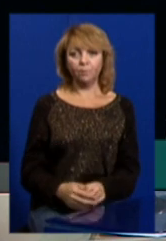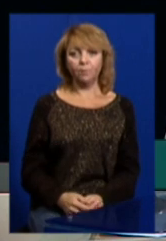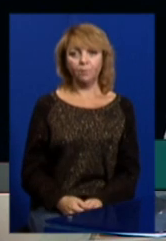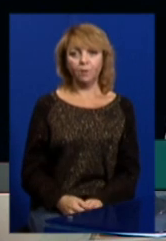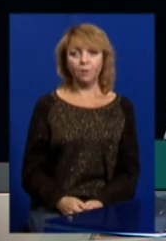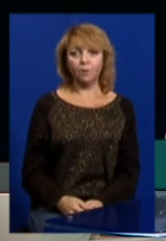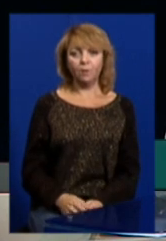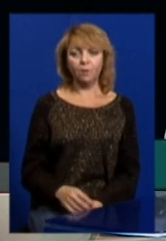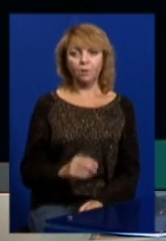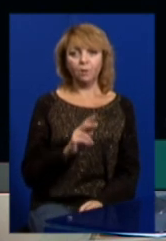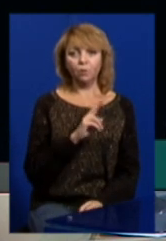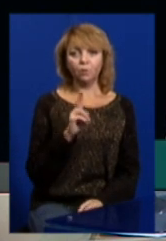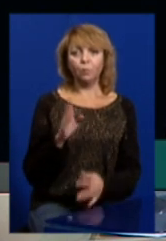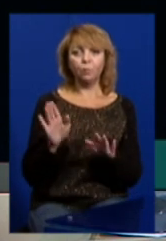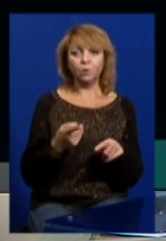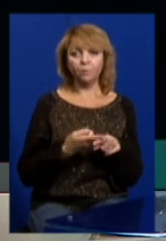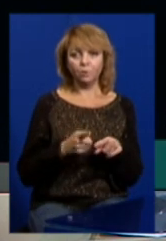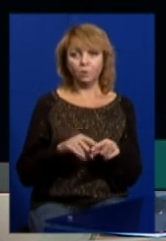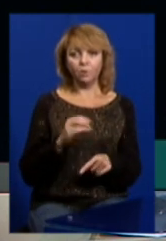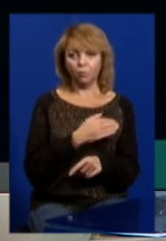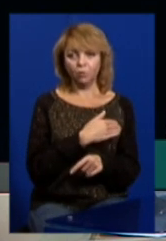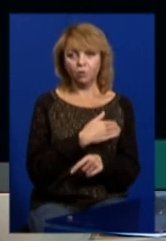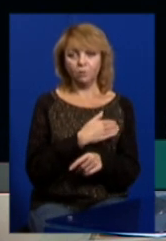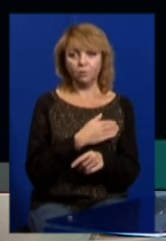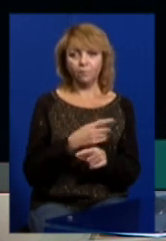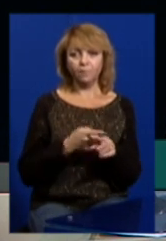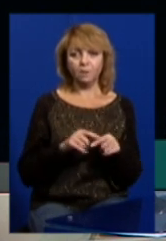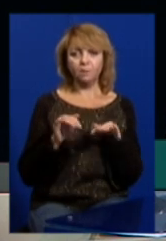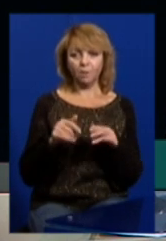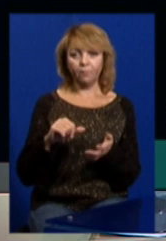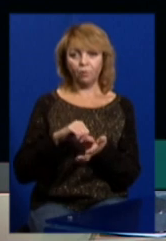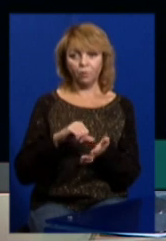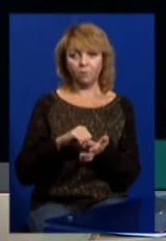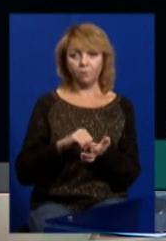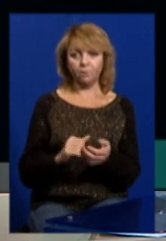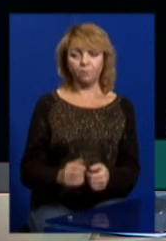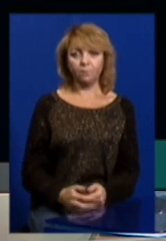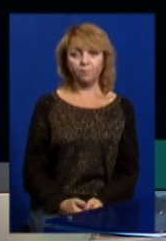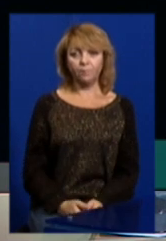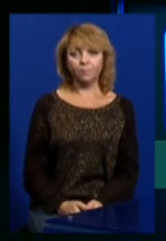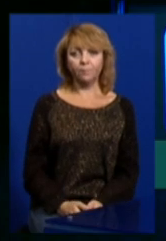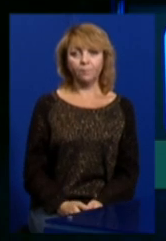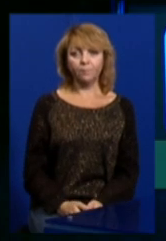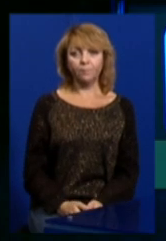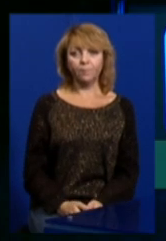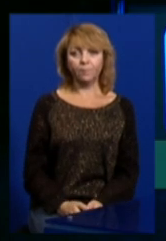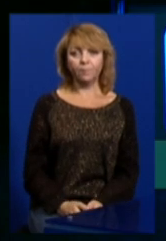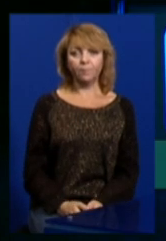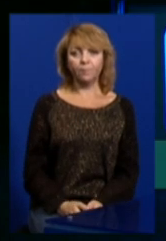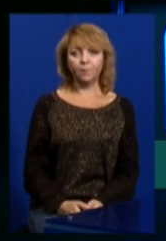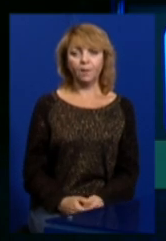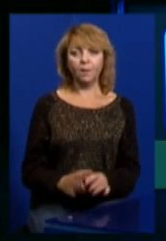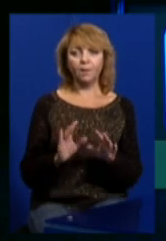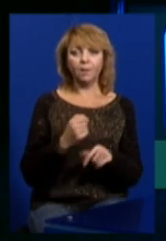Ну, хтось після цього захоче в цій справі участь приймати. І на